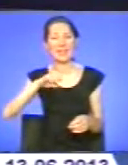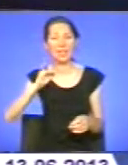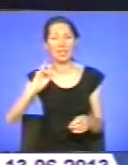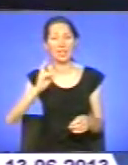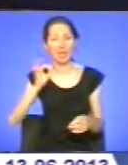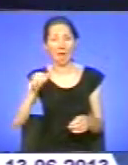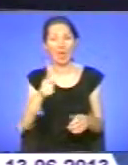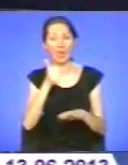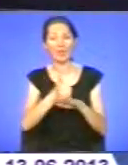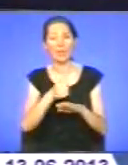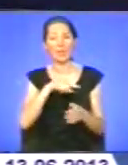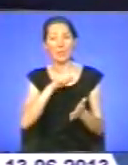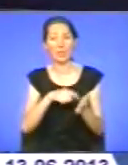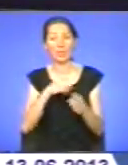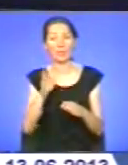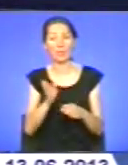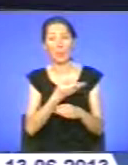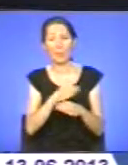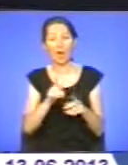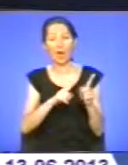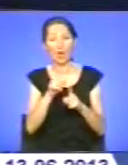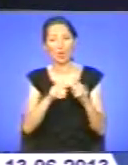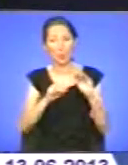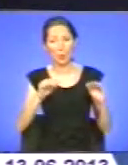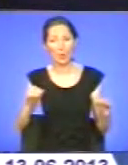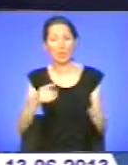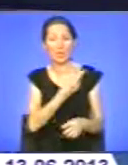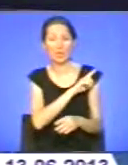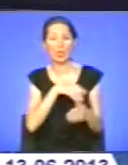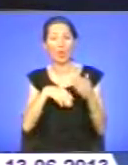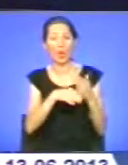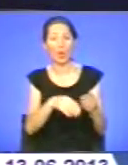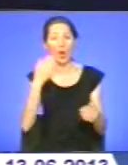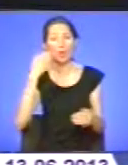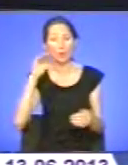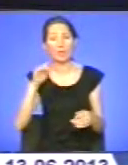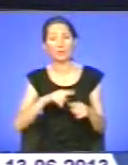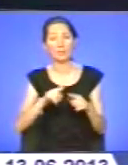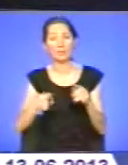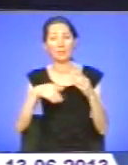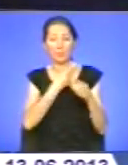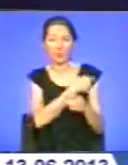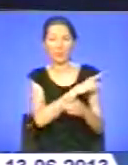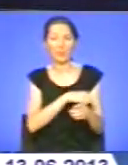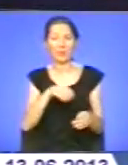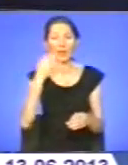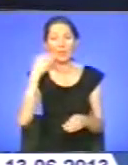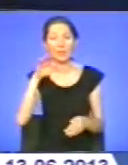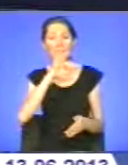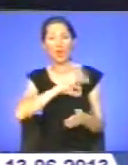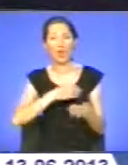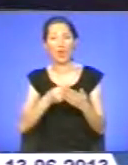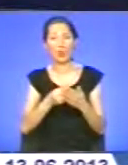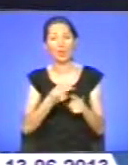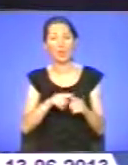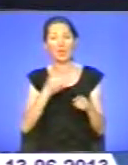були перерозподіл медичної допомоги, одосконалення екстреної медицини та ефективність використання коштів, які виділяють на розвиток